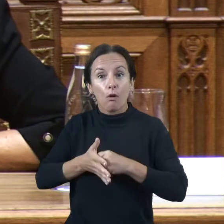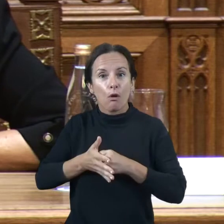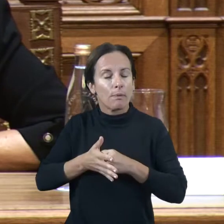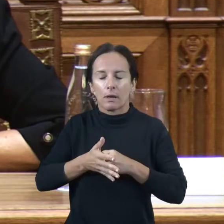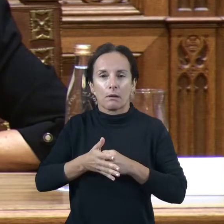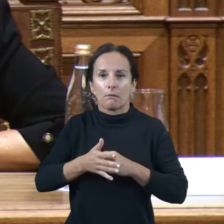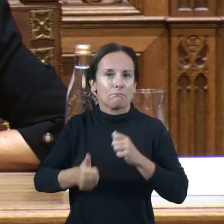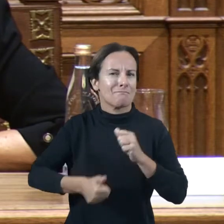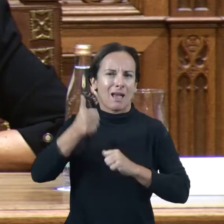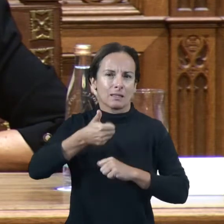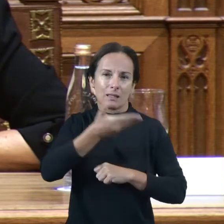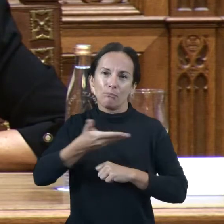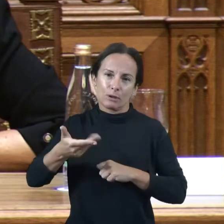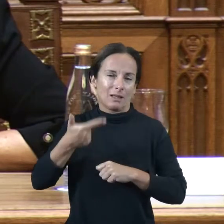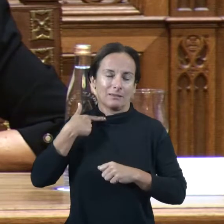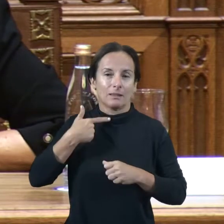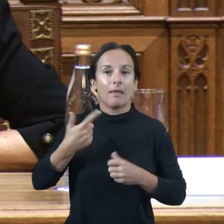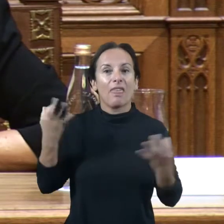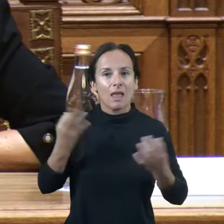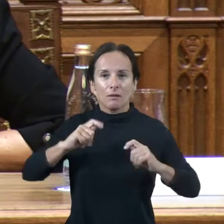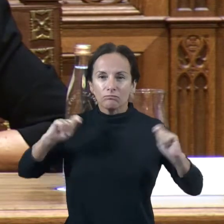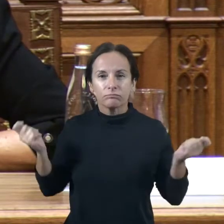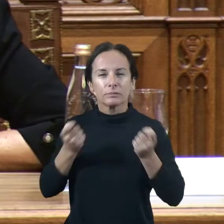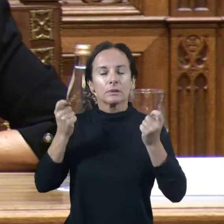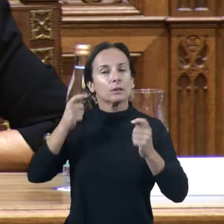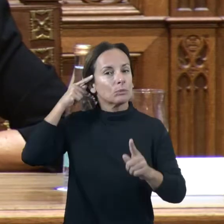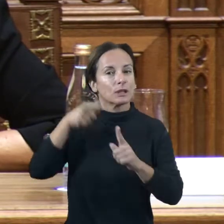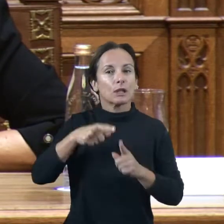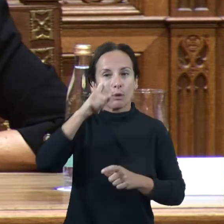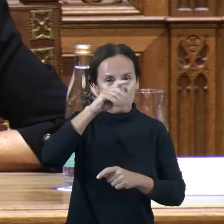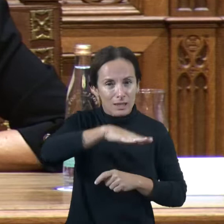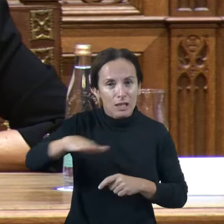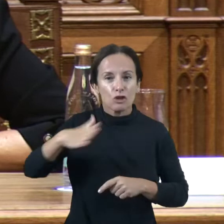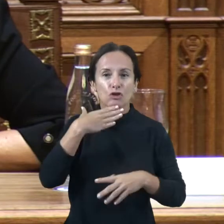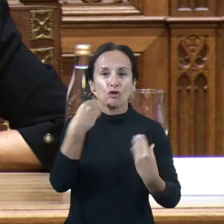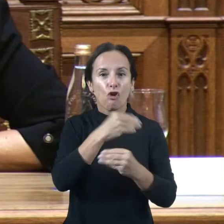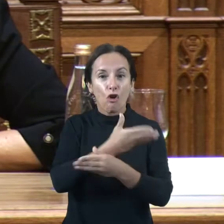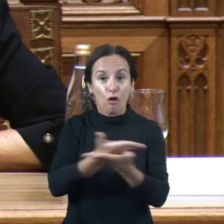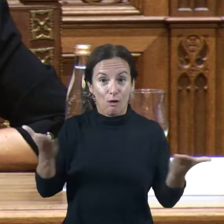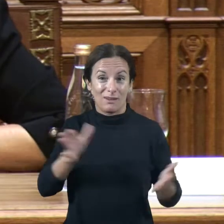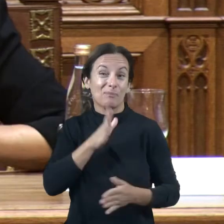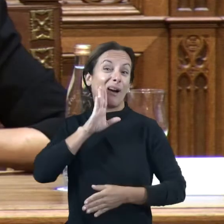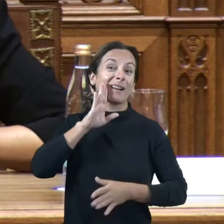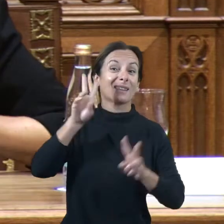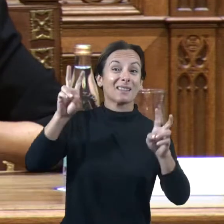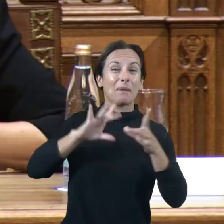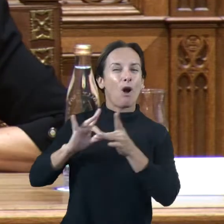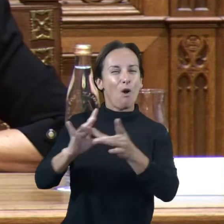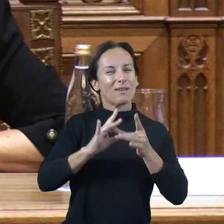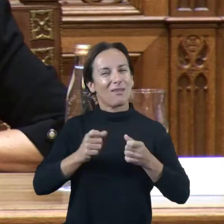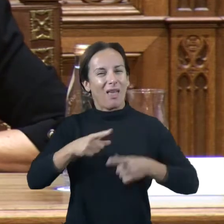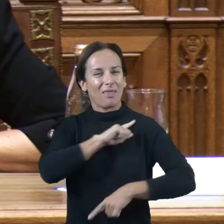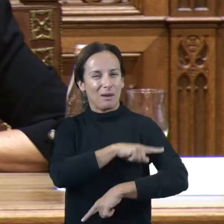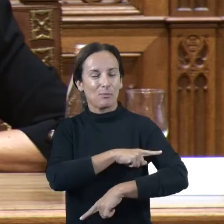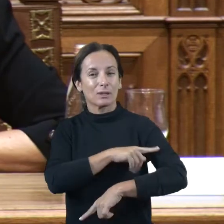potenciar pels nostres joves, pels nostres infants, perquè és aquest element que dèiem de cohesió, suposar, però, també, en aquest moment, també, d